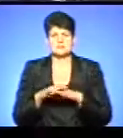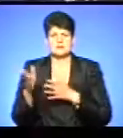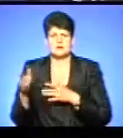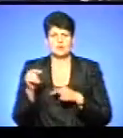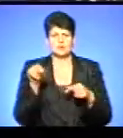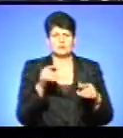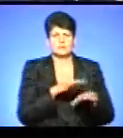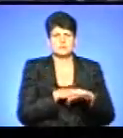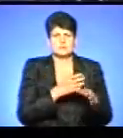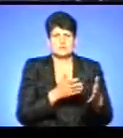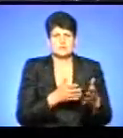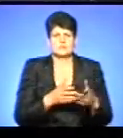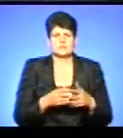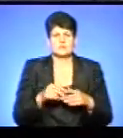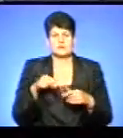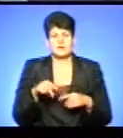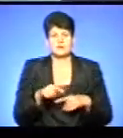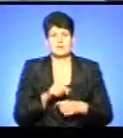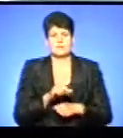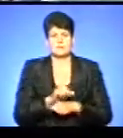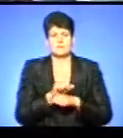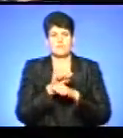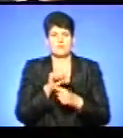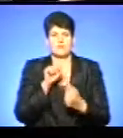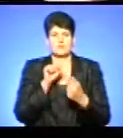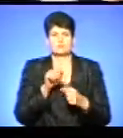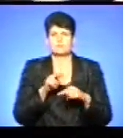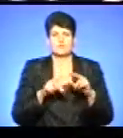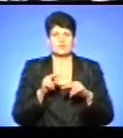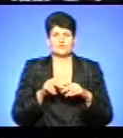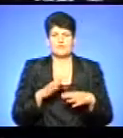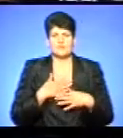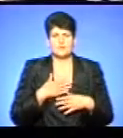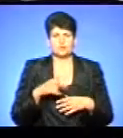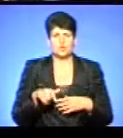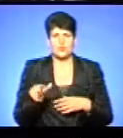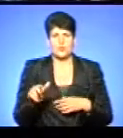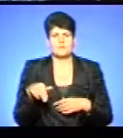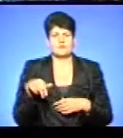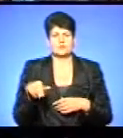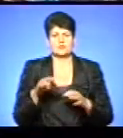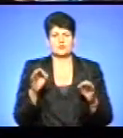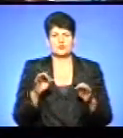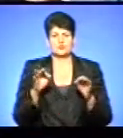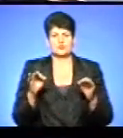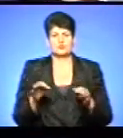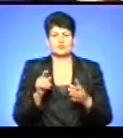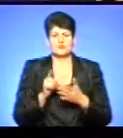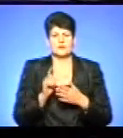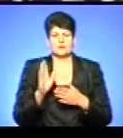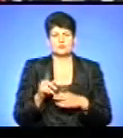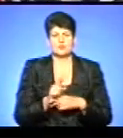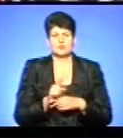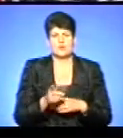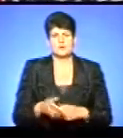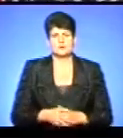тут базар. От ми вийшли на акції протесту, щоб нам не забудовували ні дороги, ні пішохідний, нічого. Ну, мусять бути якісь норми.